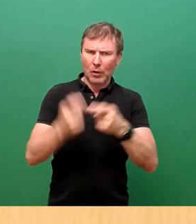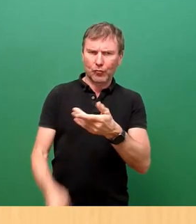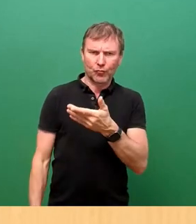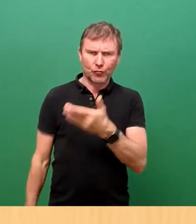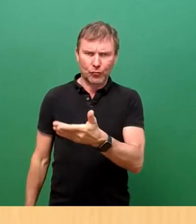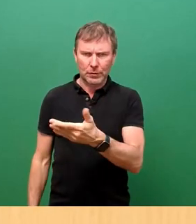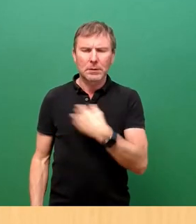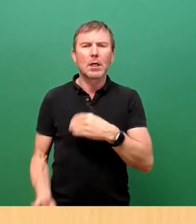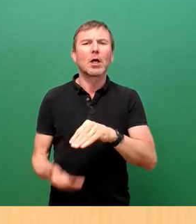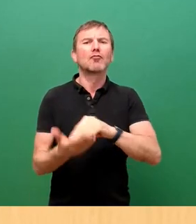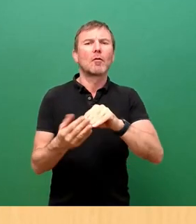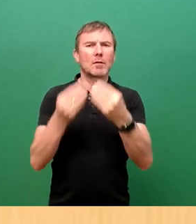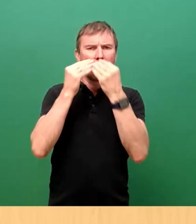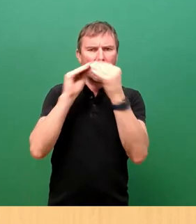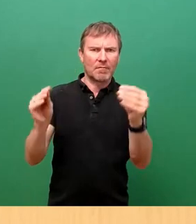schriftliche Information bekommen.